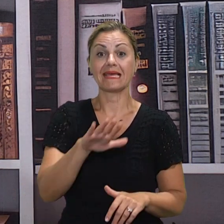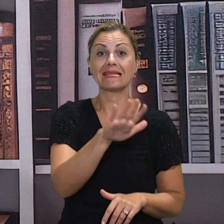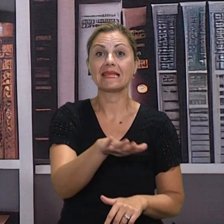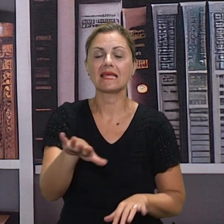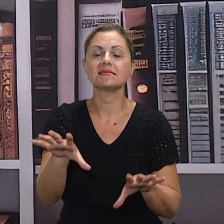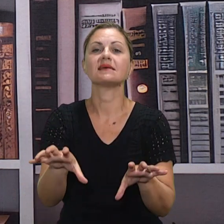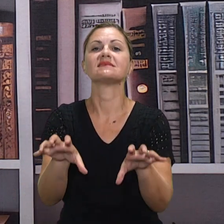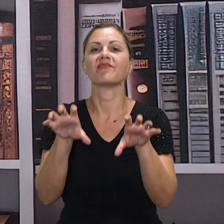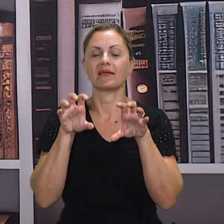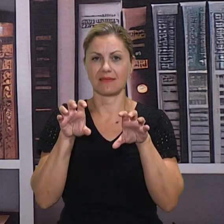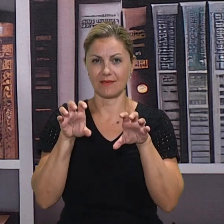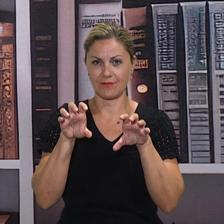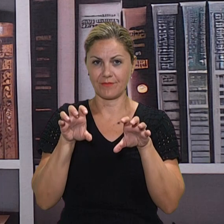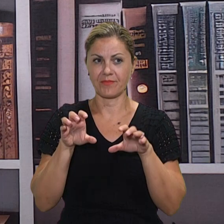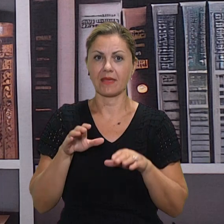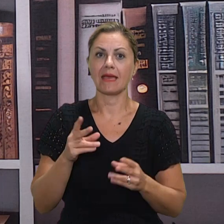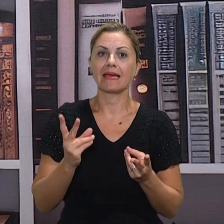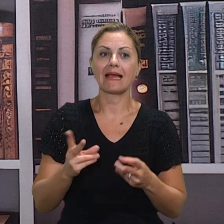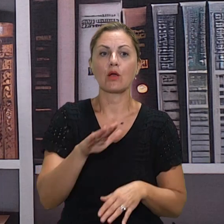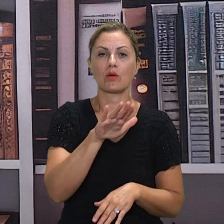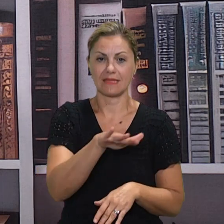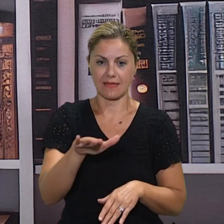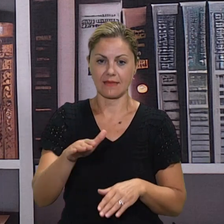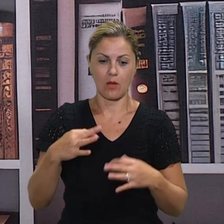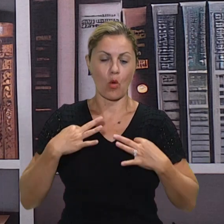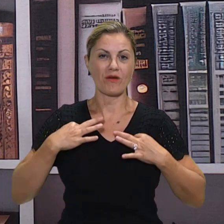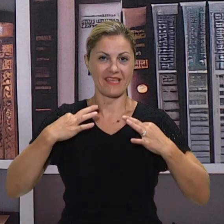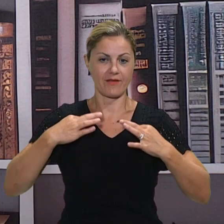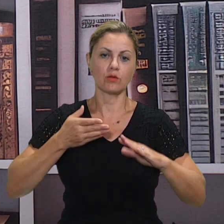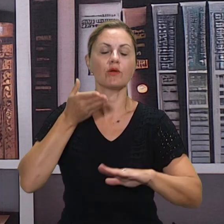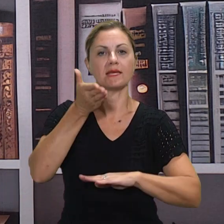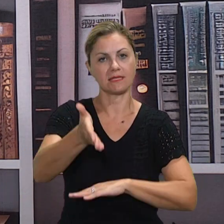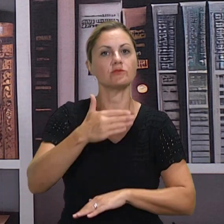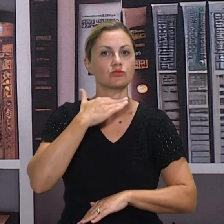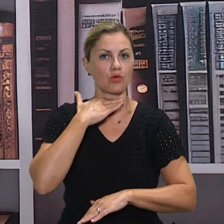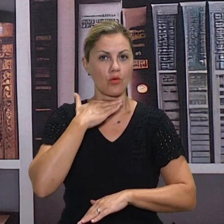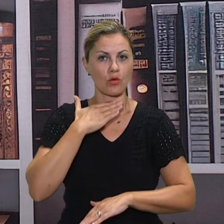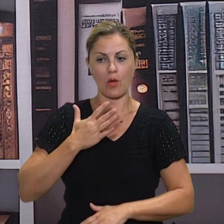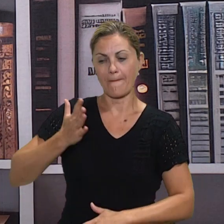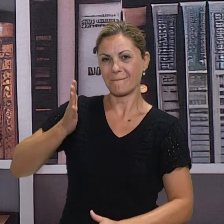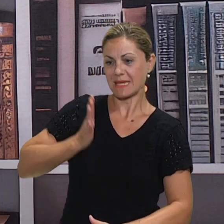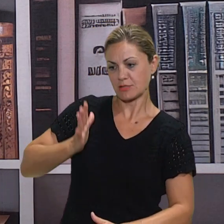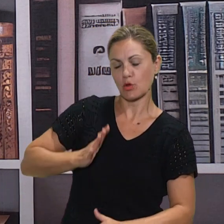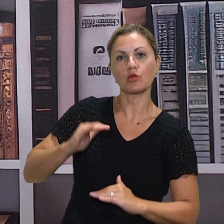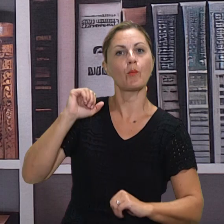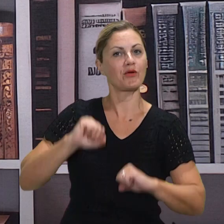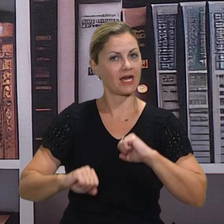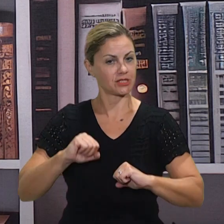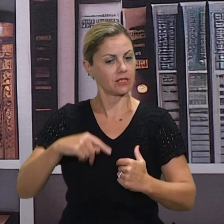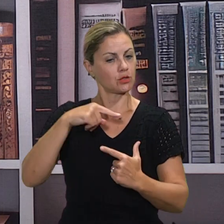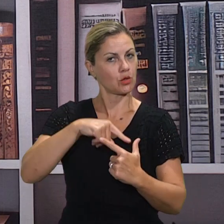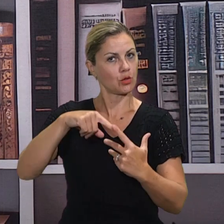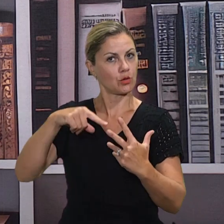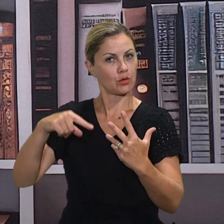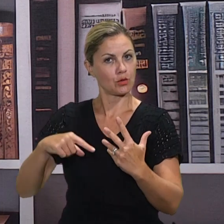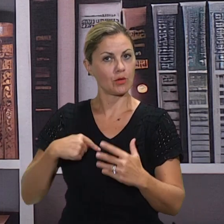kako se u školi treba odjevati, koje se primjereno treba ponašati. Znači je to poslušao, je li tako? Tako je, to